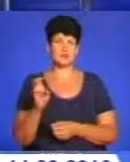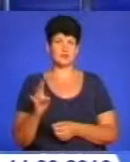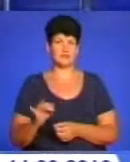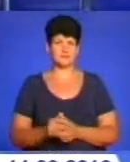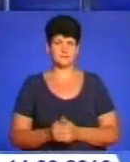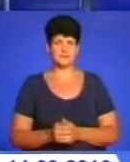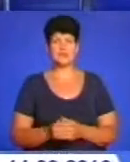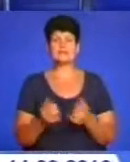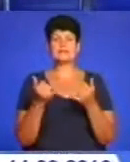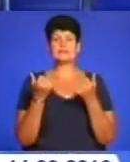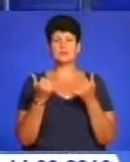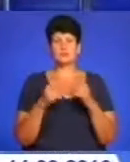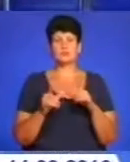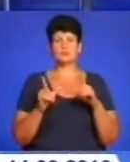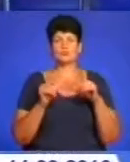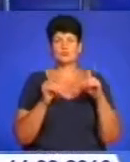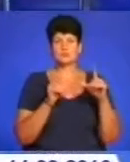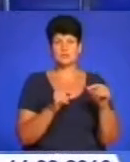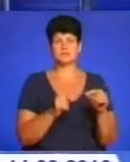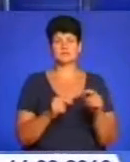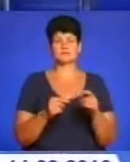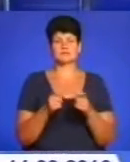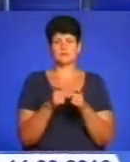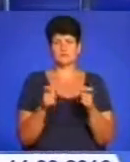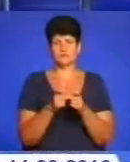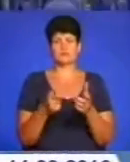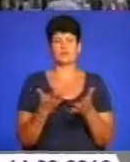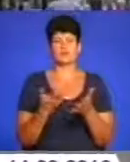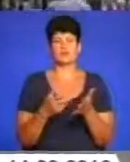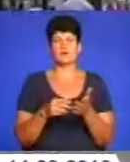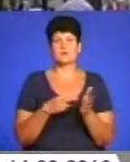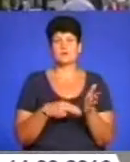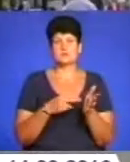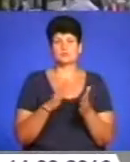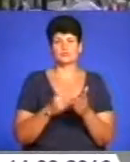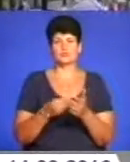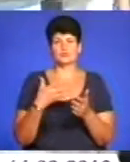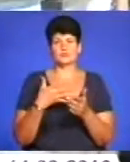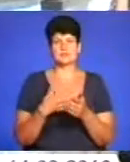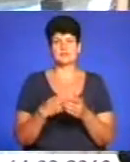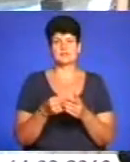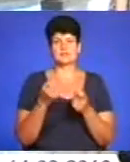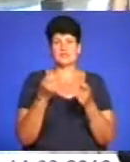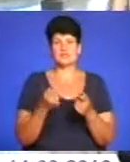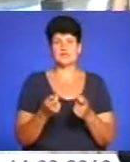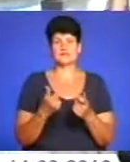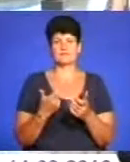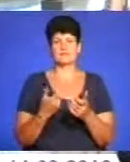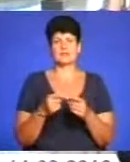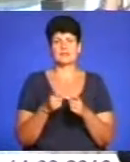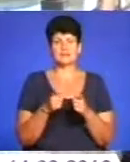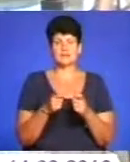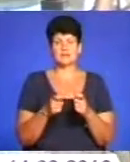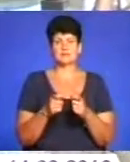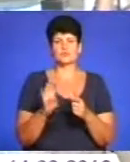Відтепер проїзд у приміських потягах буде дорожчим. Найдешевші квітки подорожчали на півтори гривні, а це до шести гривень. Якщо